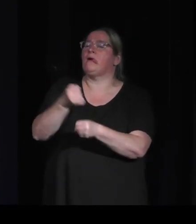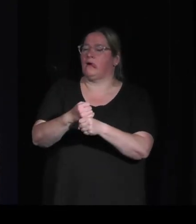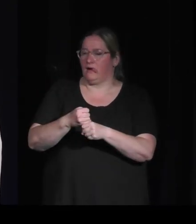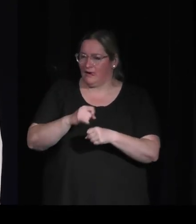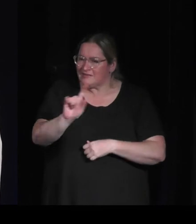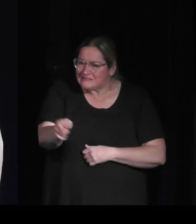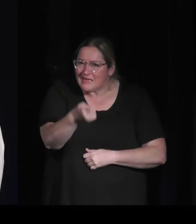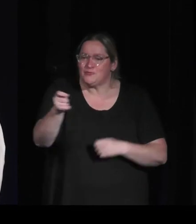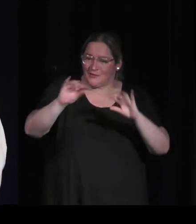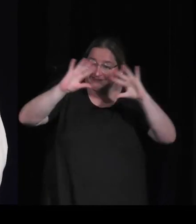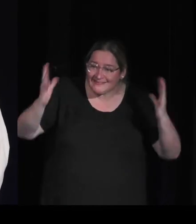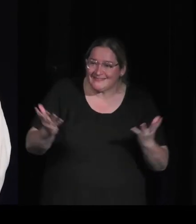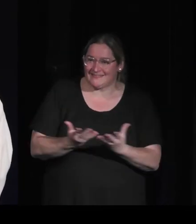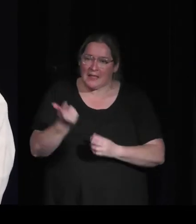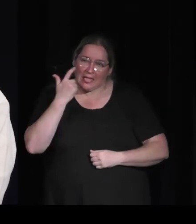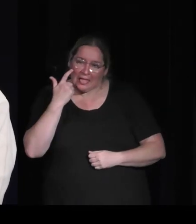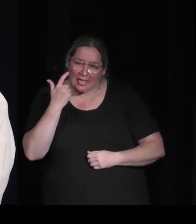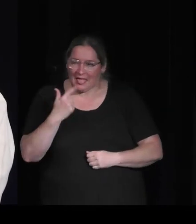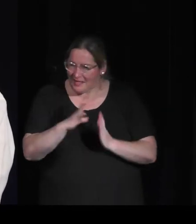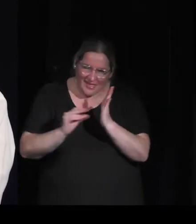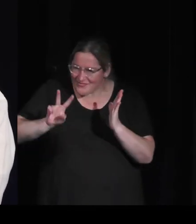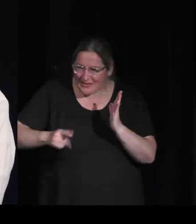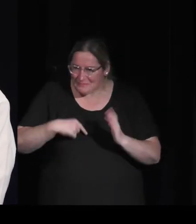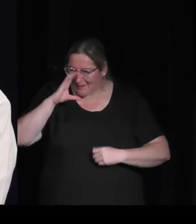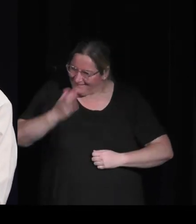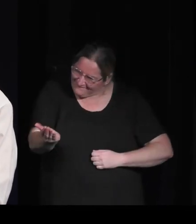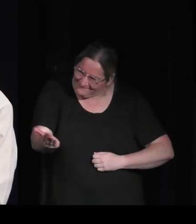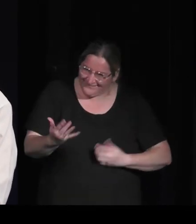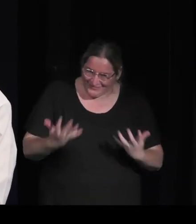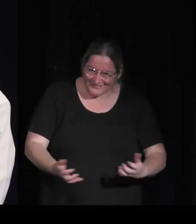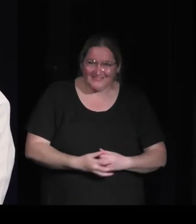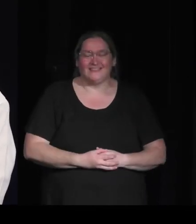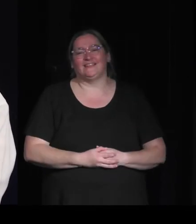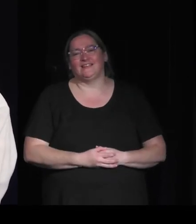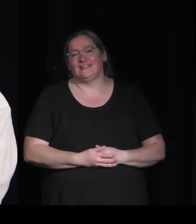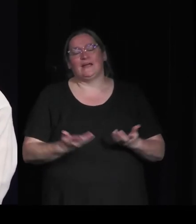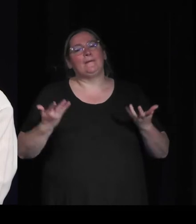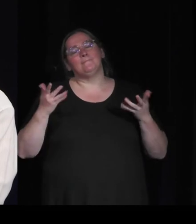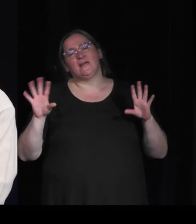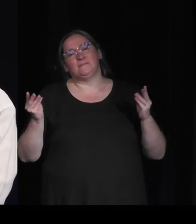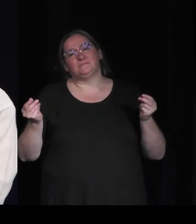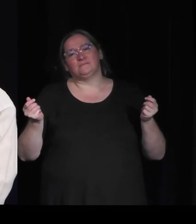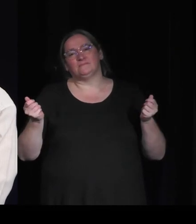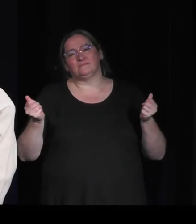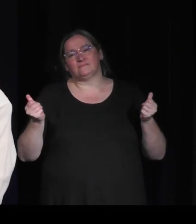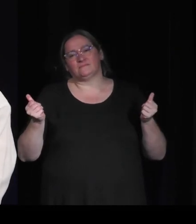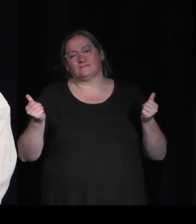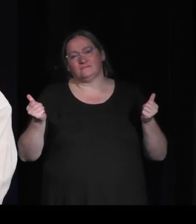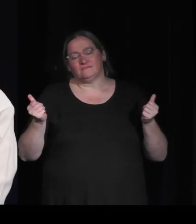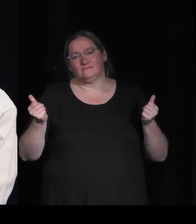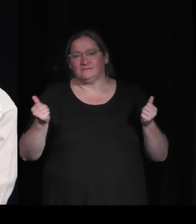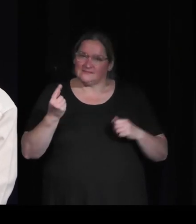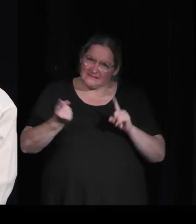écosystème moi je serais toujours curieux mais c'est vrai que ce que vous dites c'est finalement peut-être que revenir à cette vision